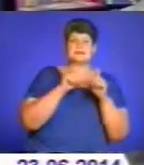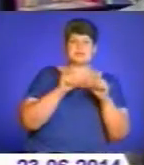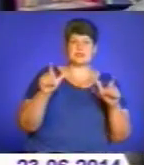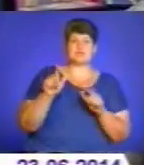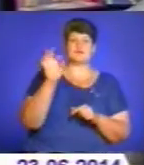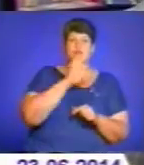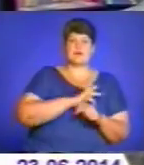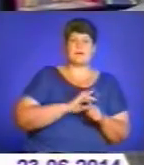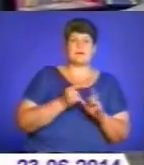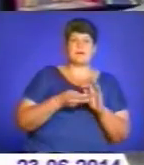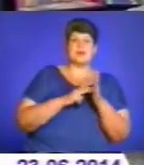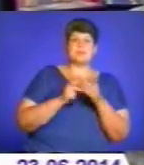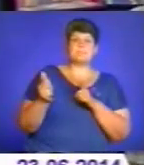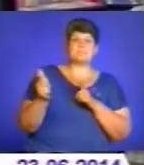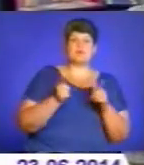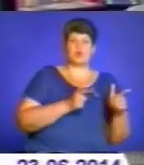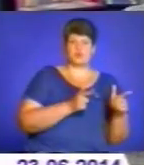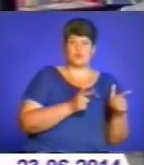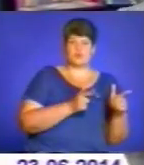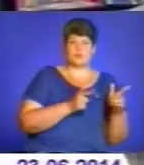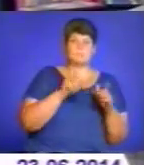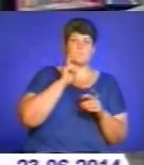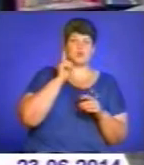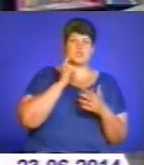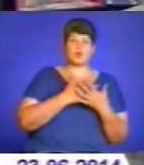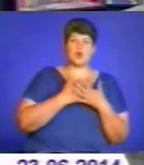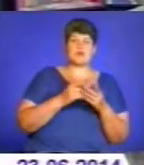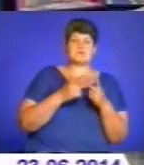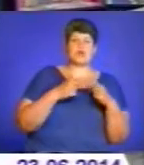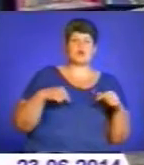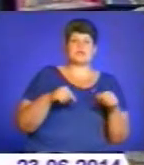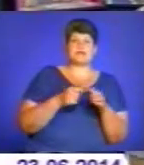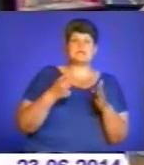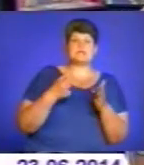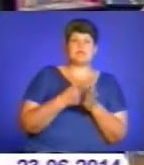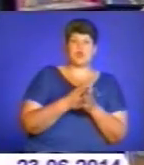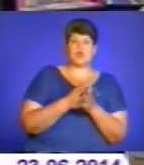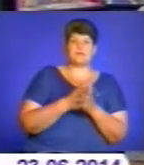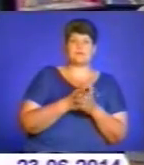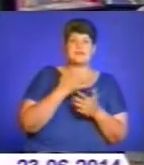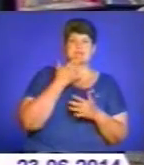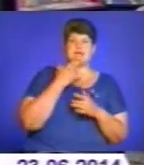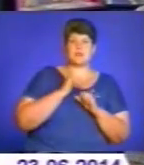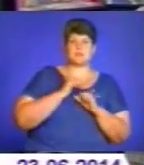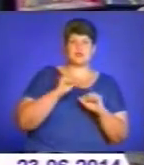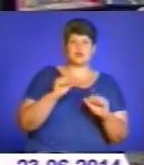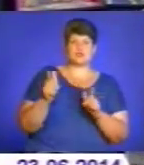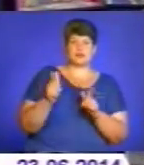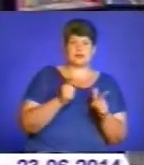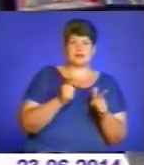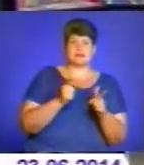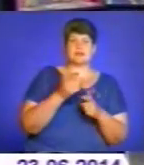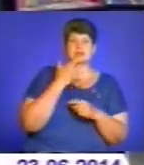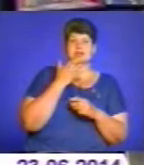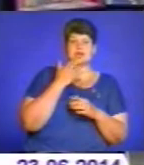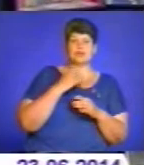підготовки молодіжних громадських організацій до національно-патріотичної підготовки. Тобто, табір національно